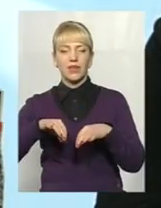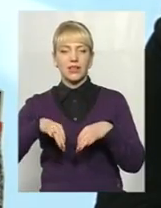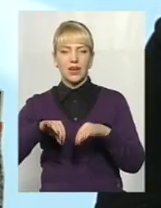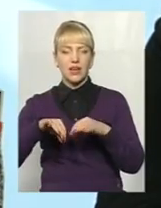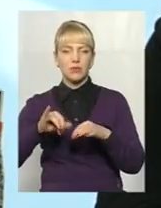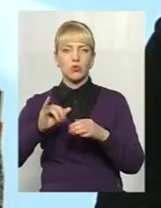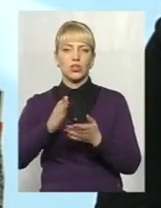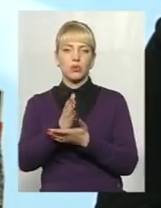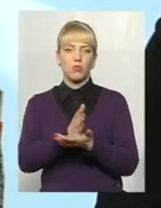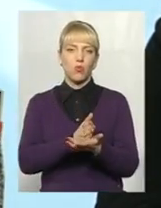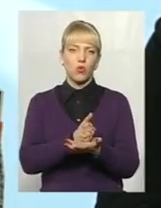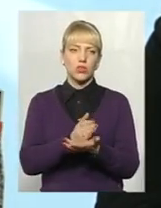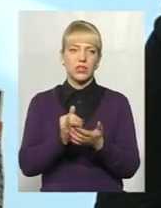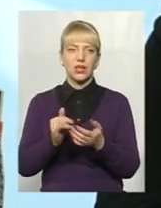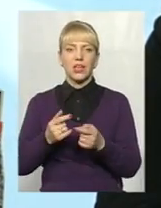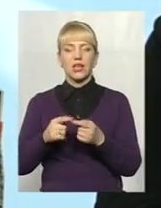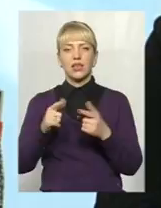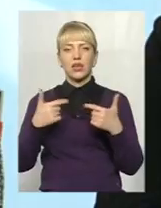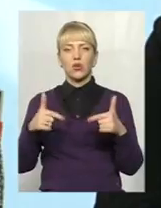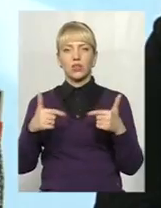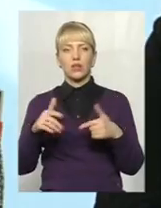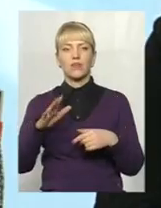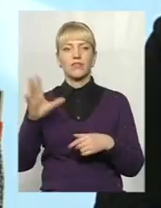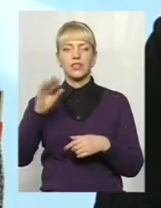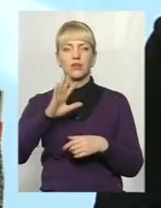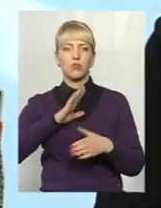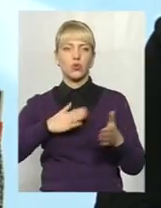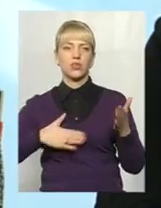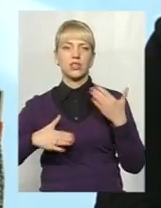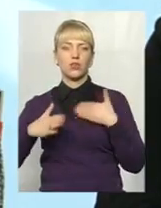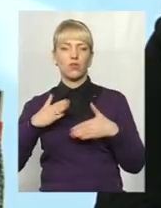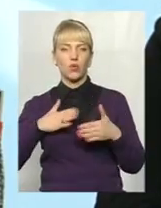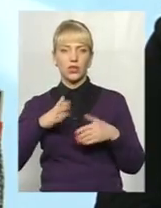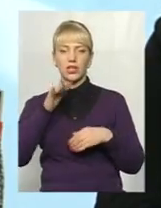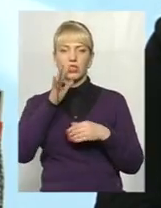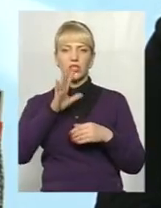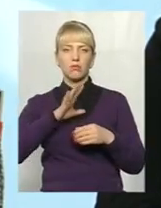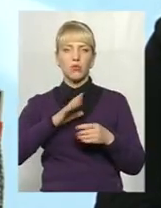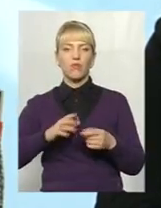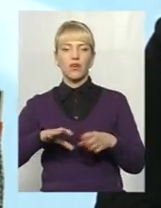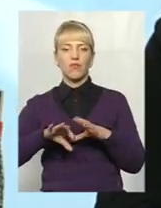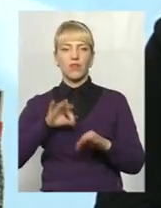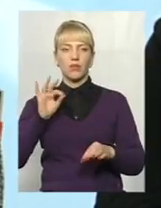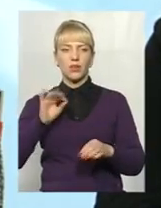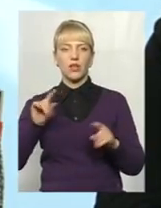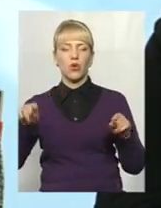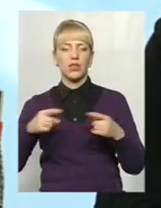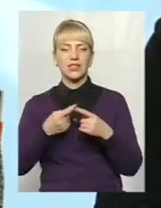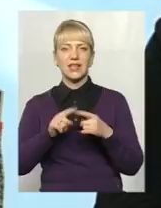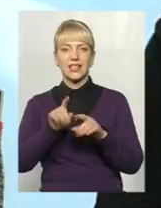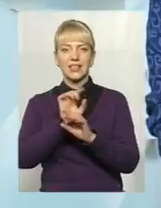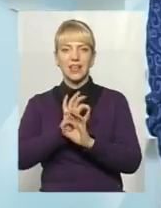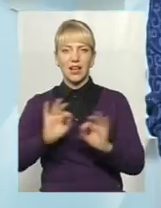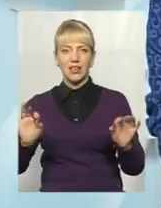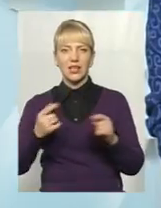сфера послуг, їх ательєри, вони були задоволені, час був вибраний організаторами ідеальний, це були